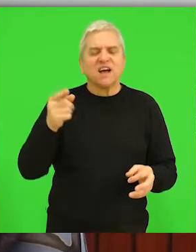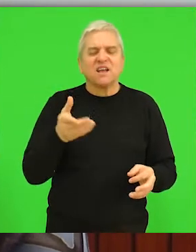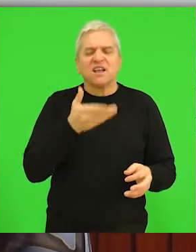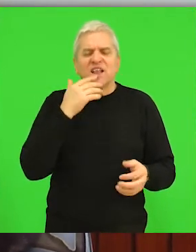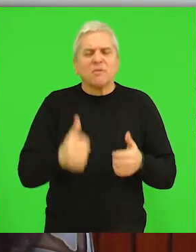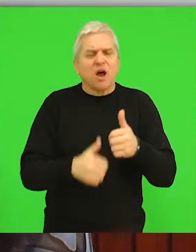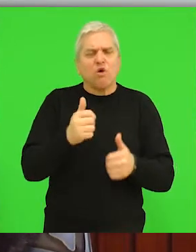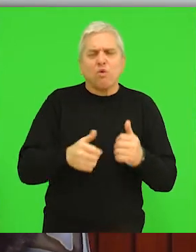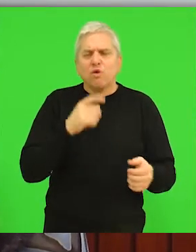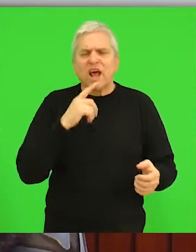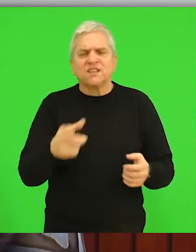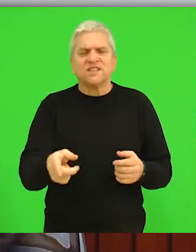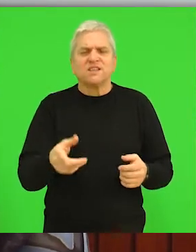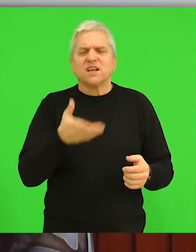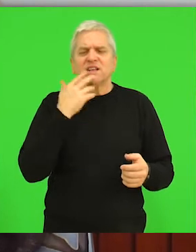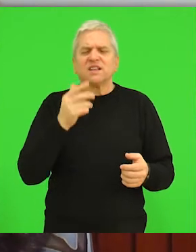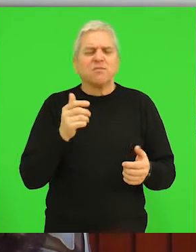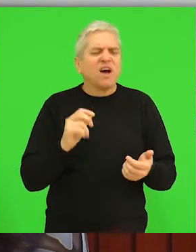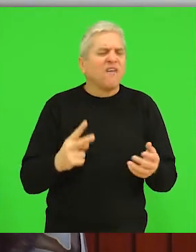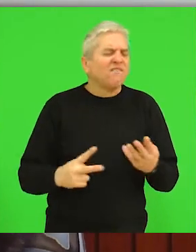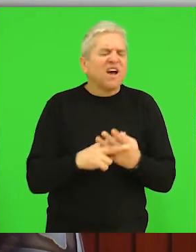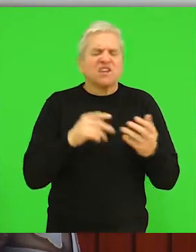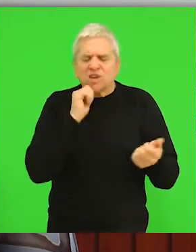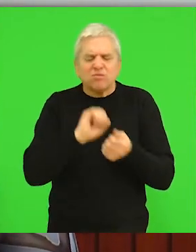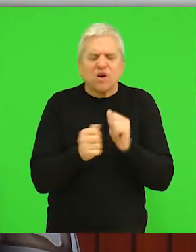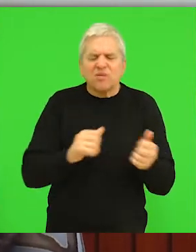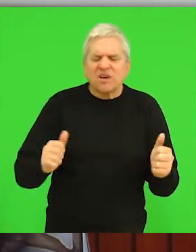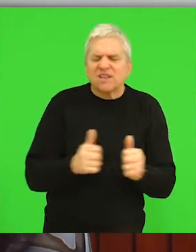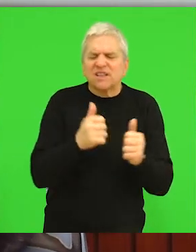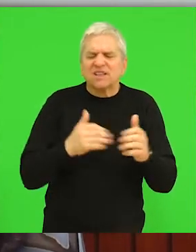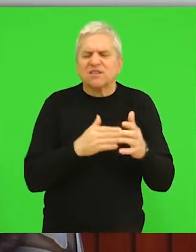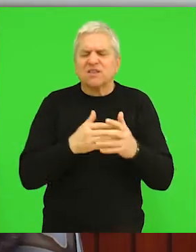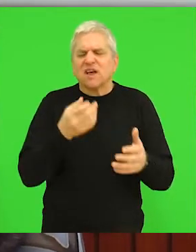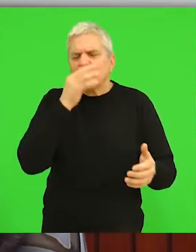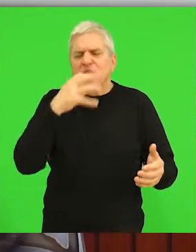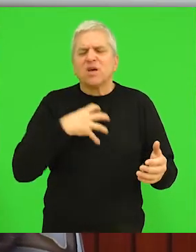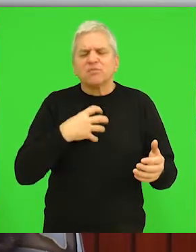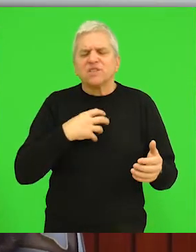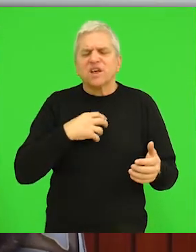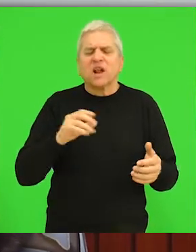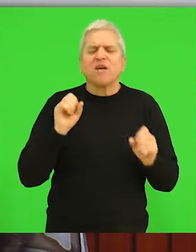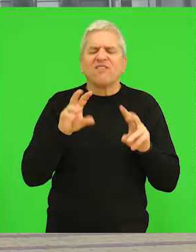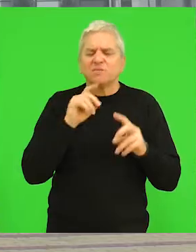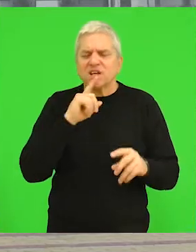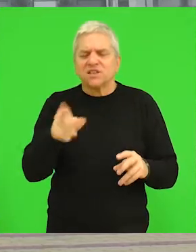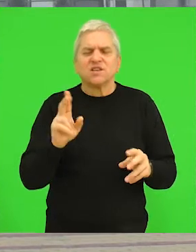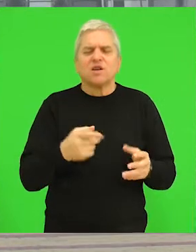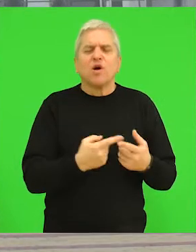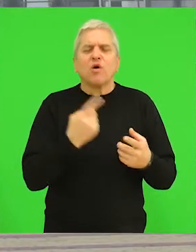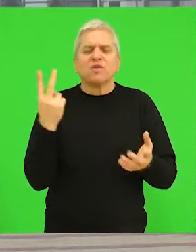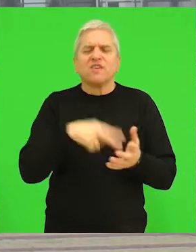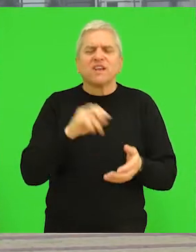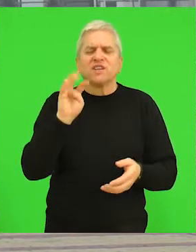nema konkurencije, nema tog rivaliteta u razredu i mislim to bi možda bolje psiholozi i pedagozi objasnili. Od